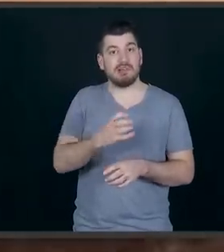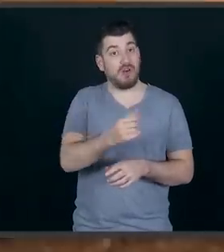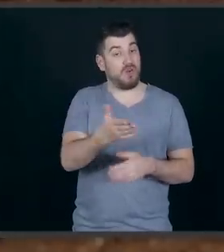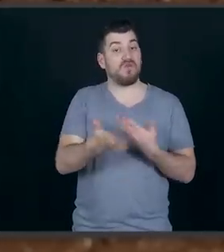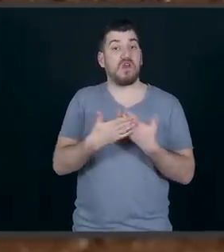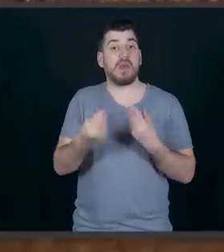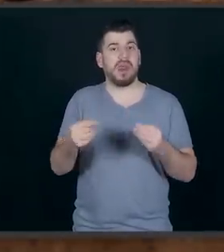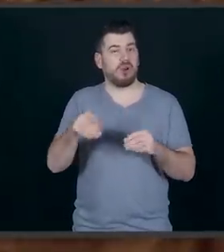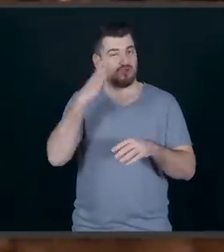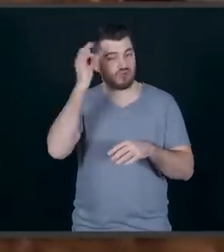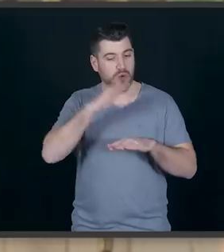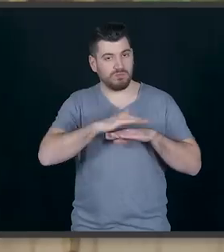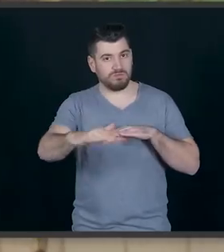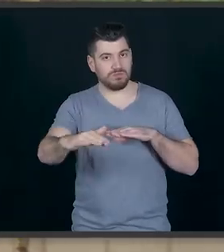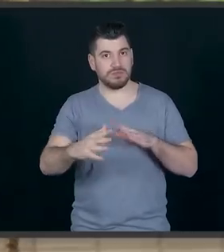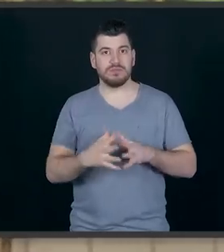πολύ.